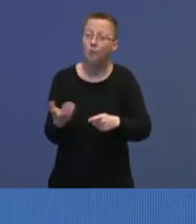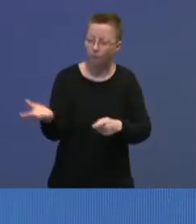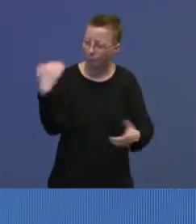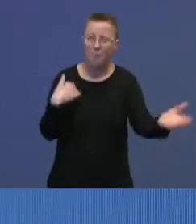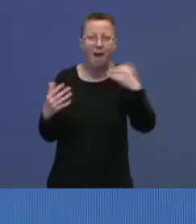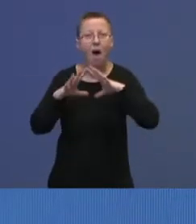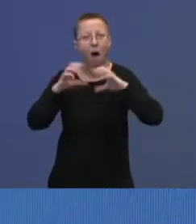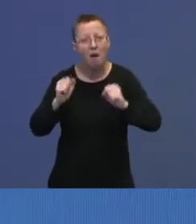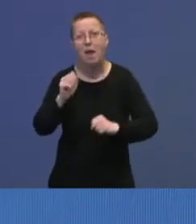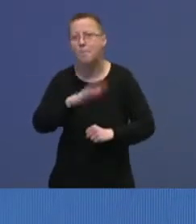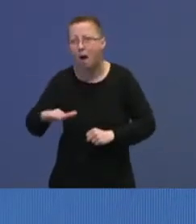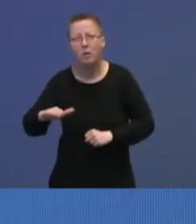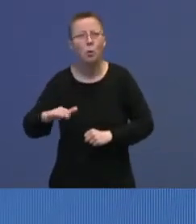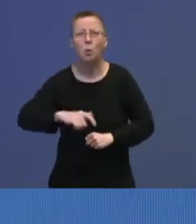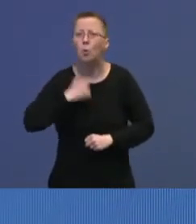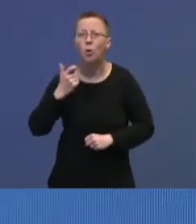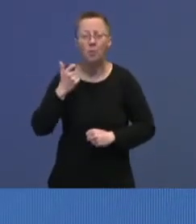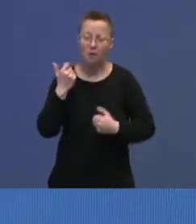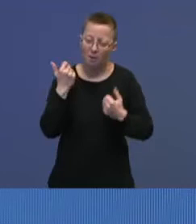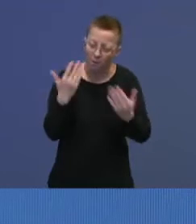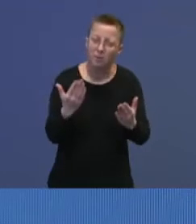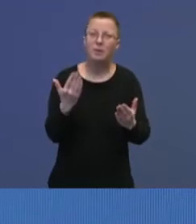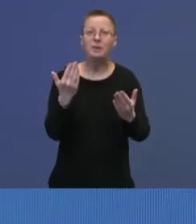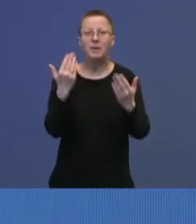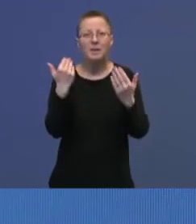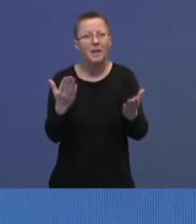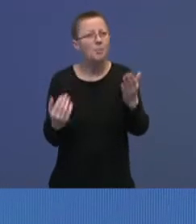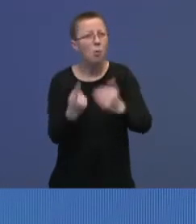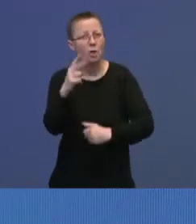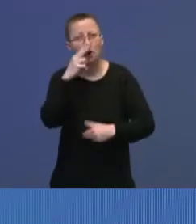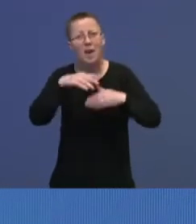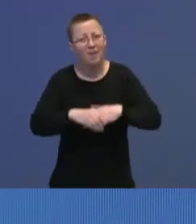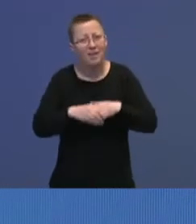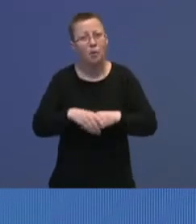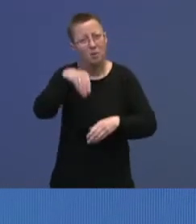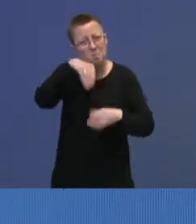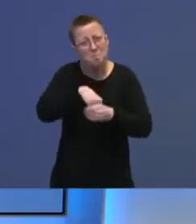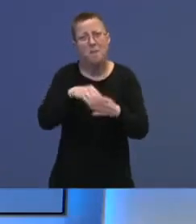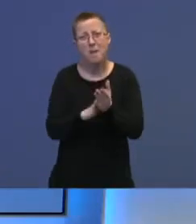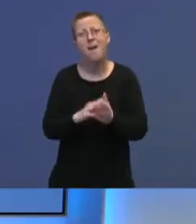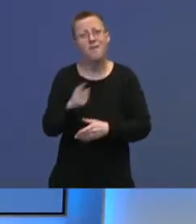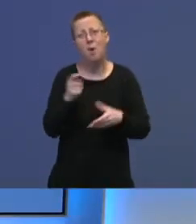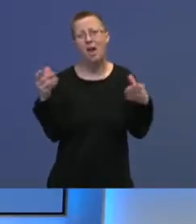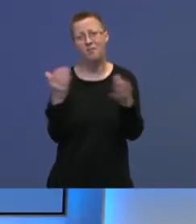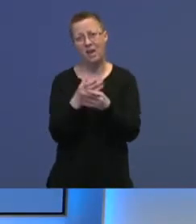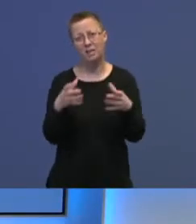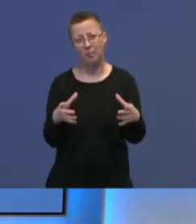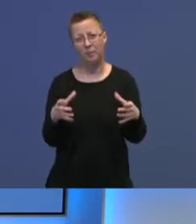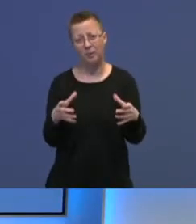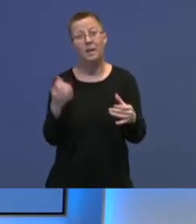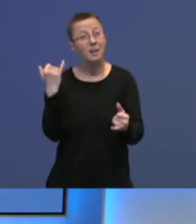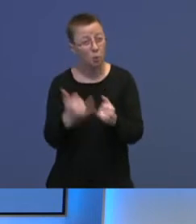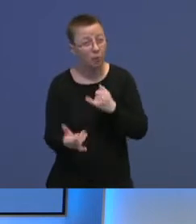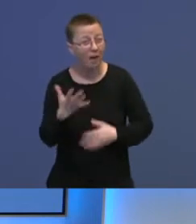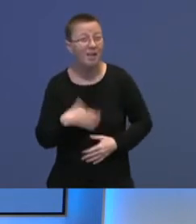alle unger, sørge for at de kan få nye venner og gjøre dem til en del av vårt fellesskap. Så la meg si til